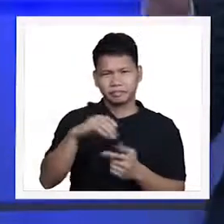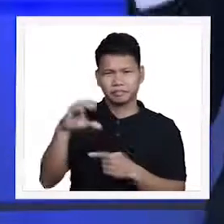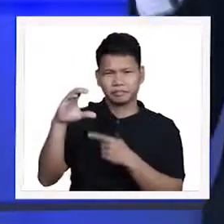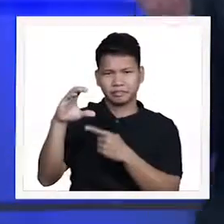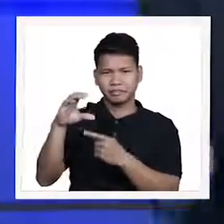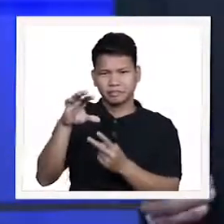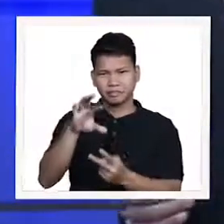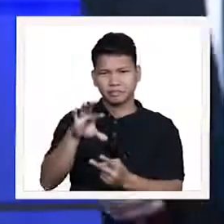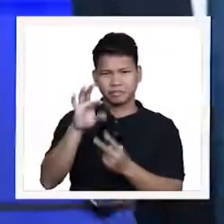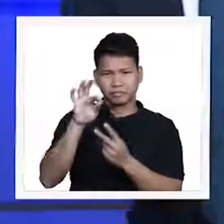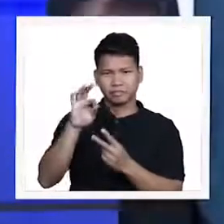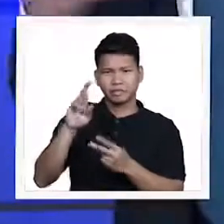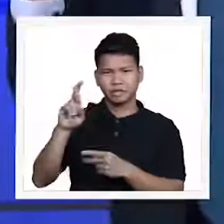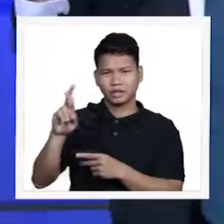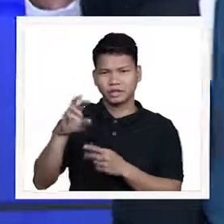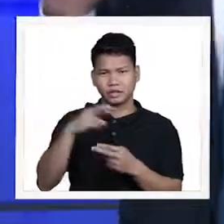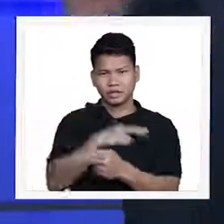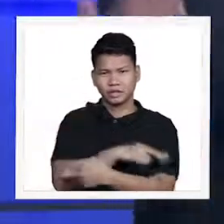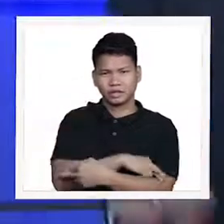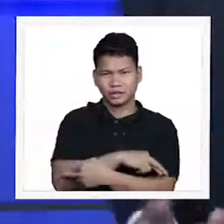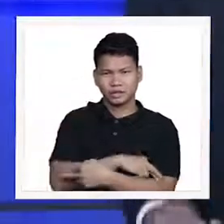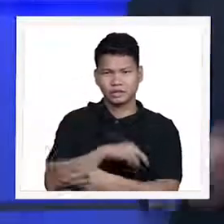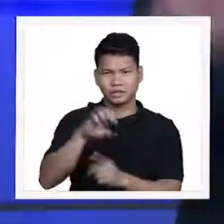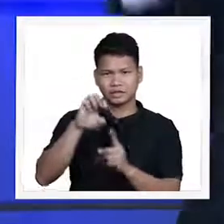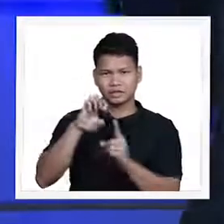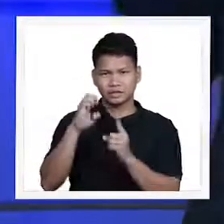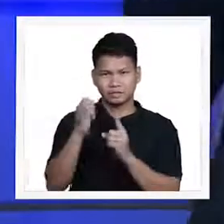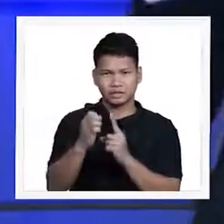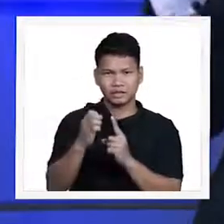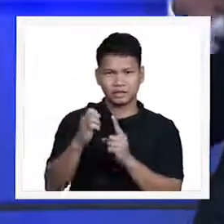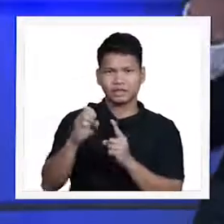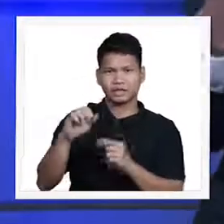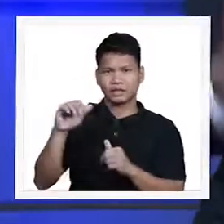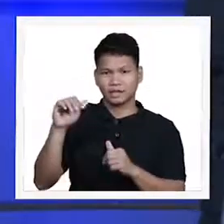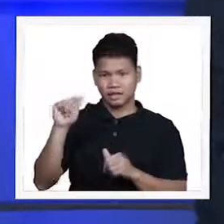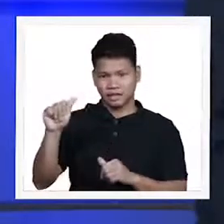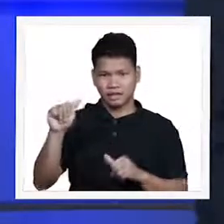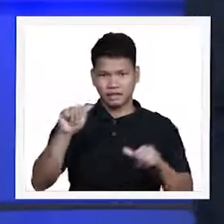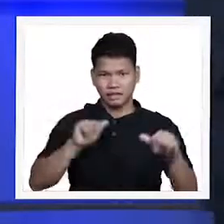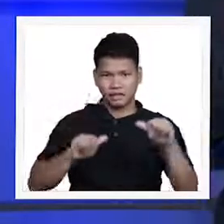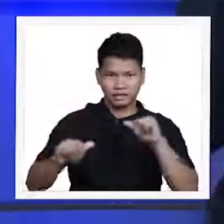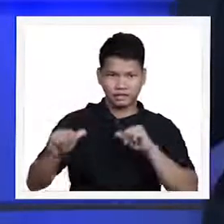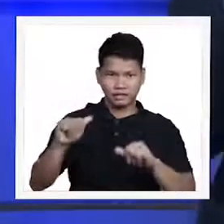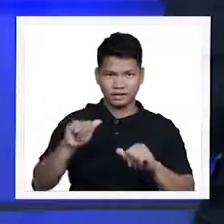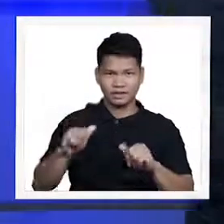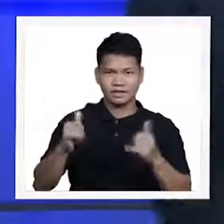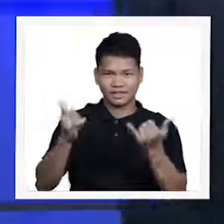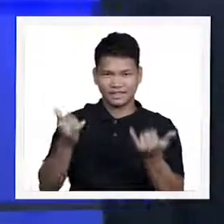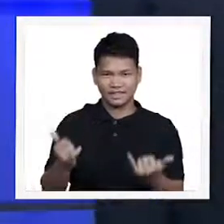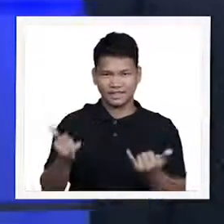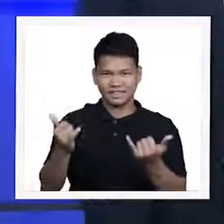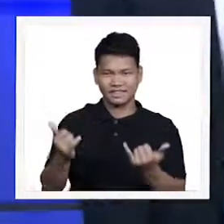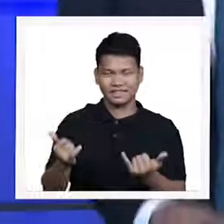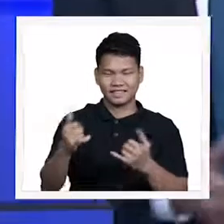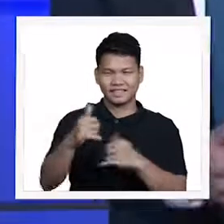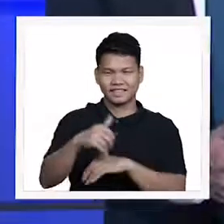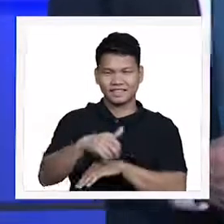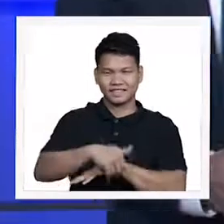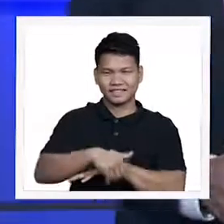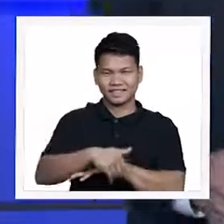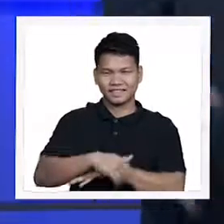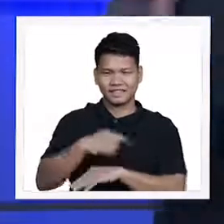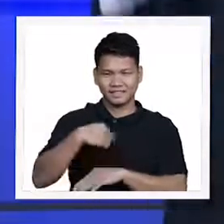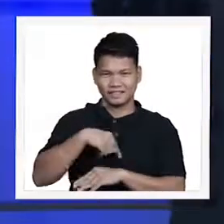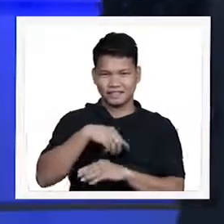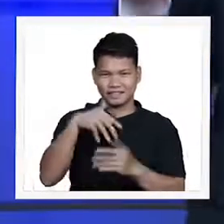C, letter R, letter E at saka letter A. At ngayong gabi, pag-aaralan